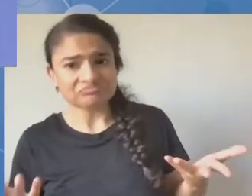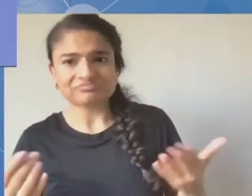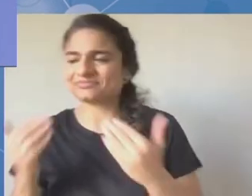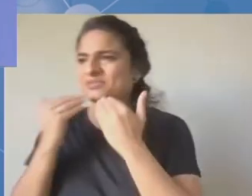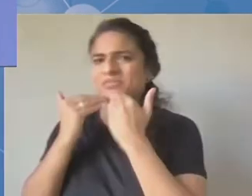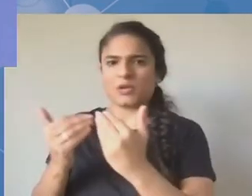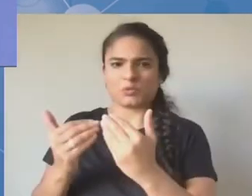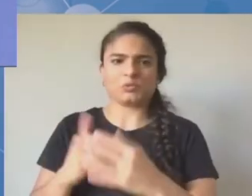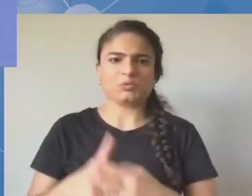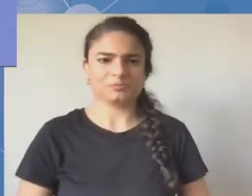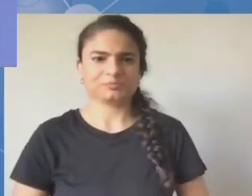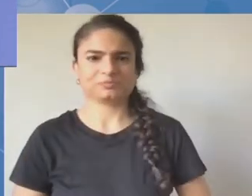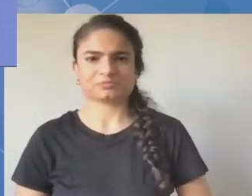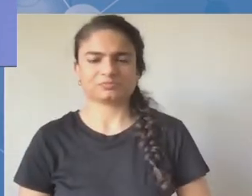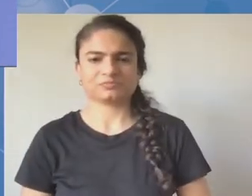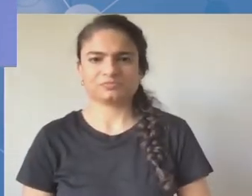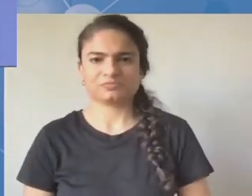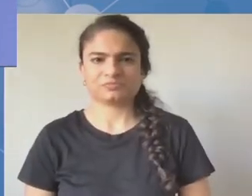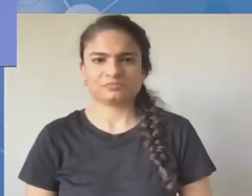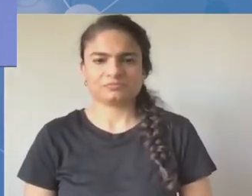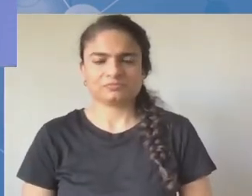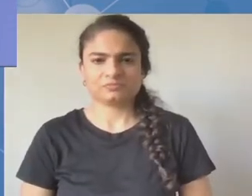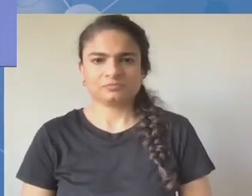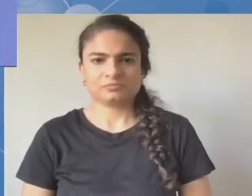Dzień dobry.